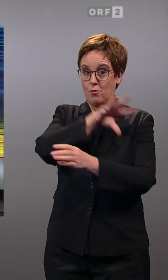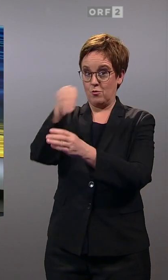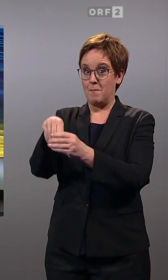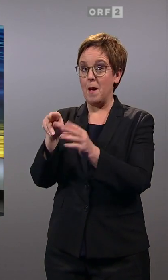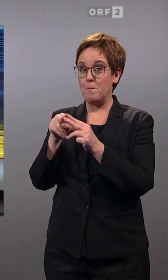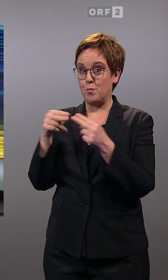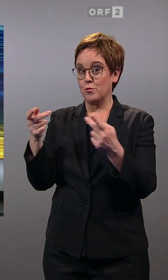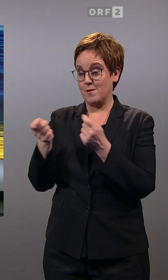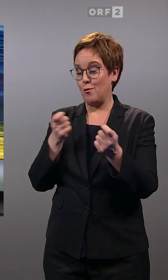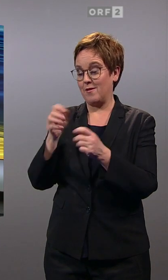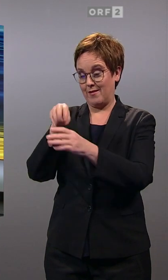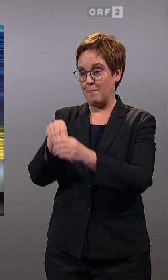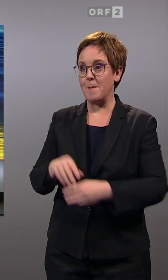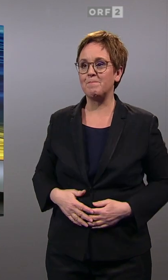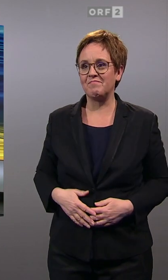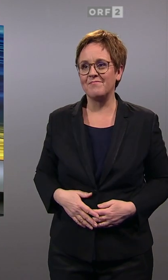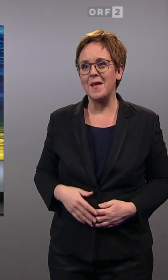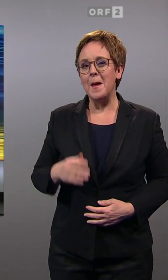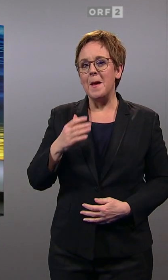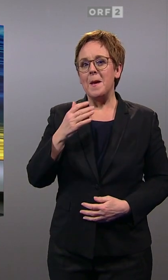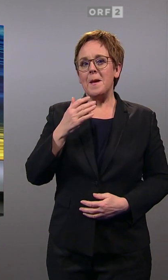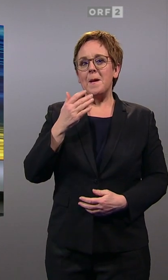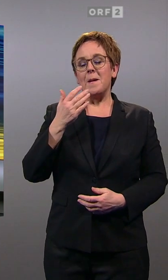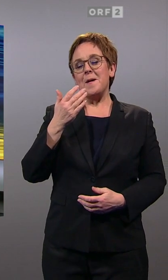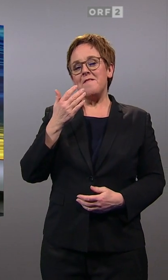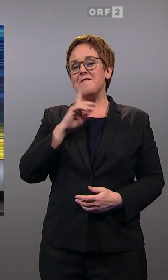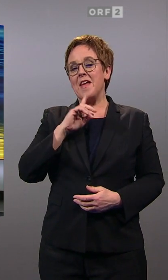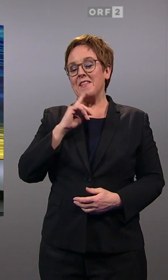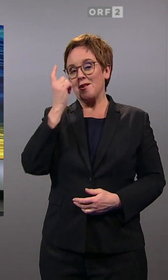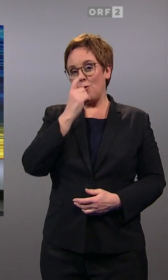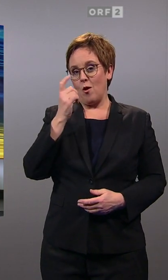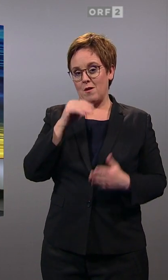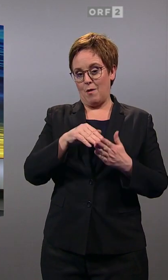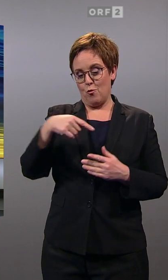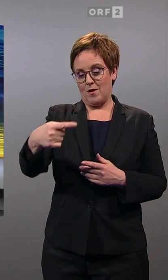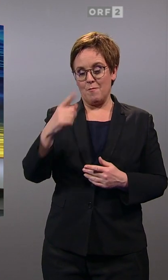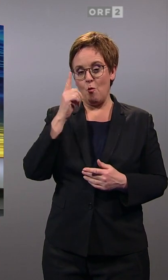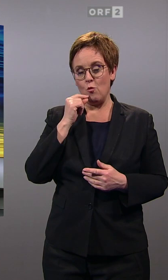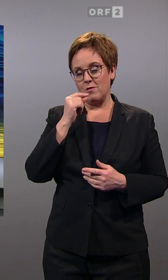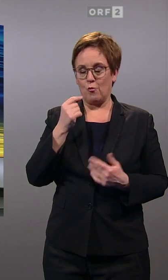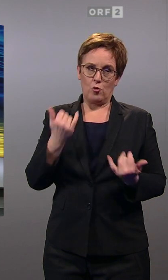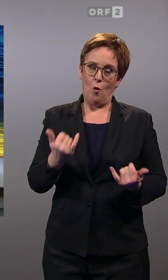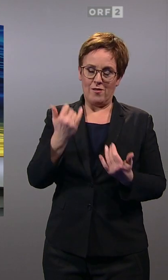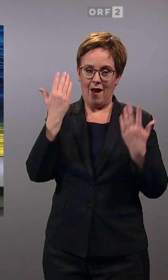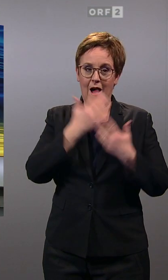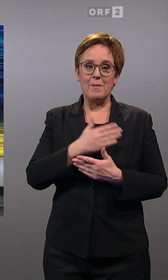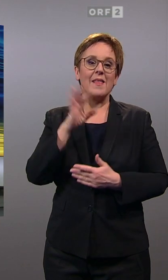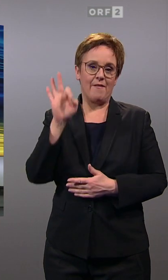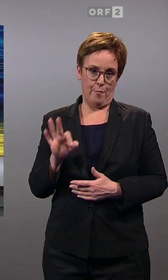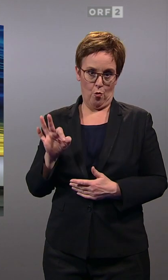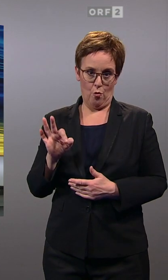in der Bundespolitik. Am wenigsten Kopfzerbrechen wird sich die Freiheitliche Partei machen müssen am Montag nach der Wahl oder am heutigen Wahlabend, weil